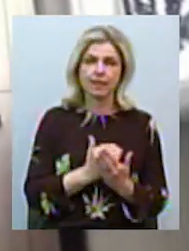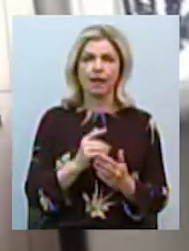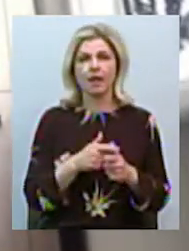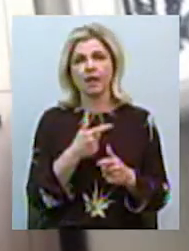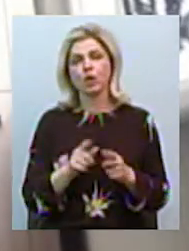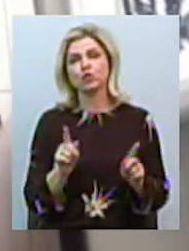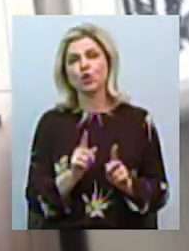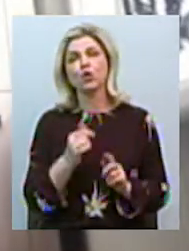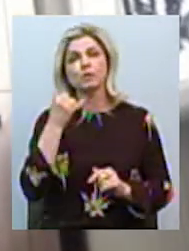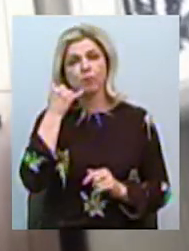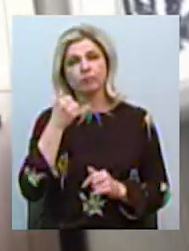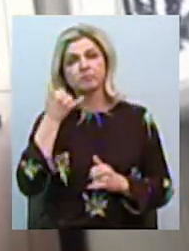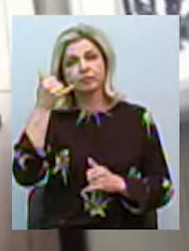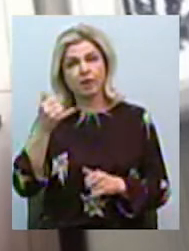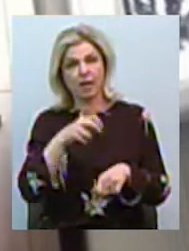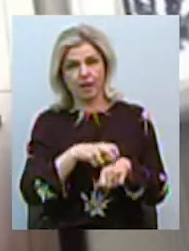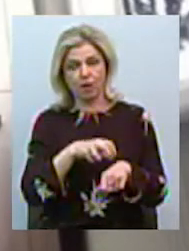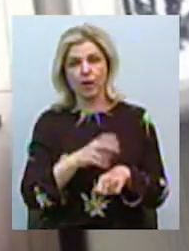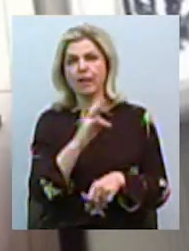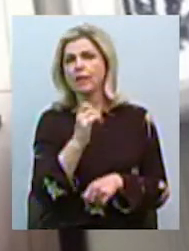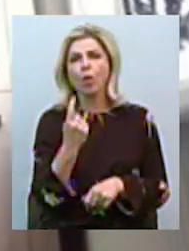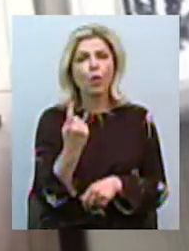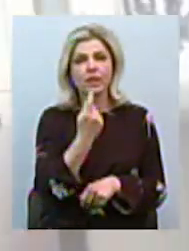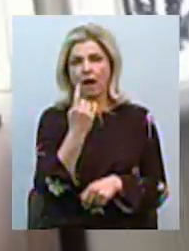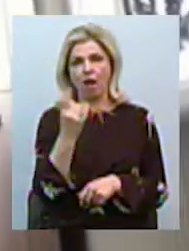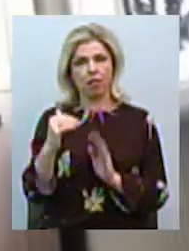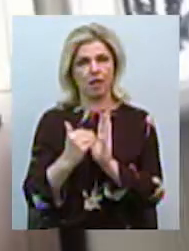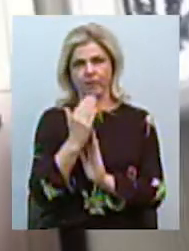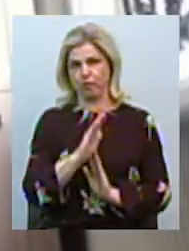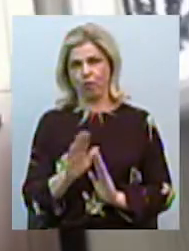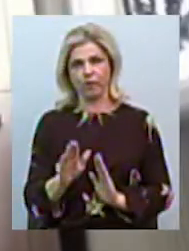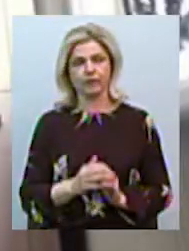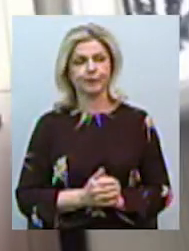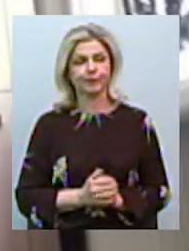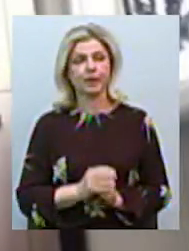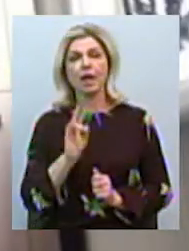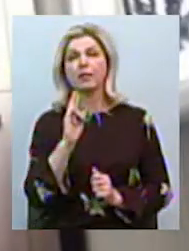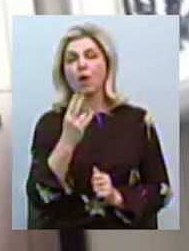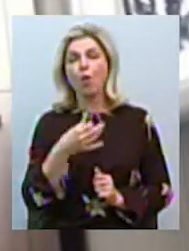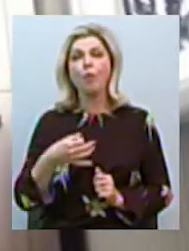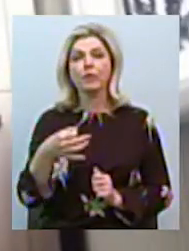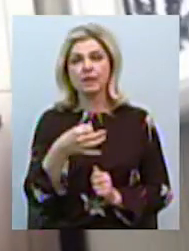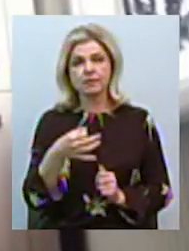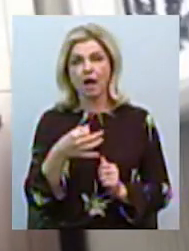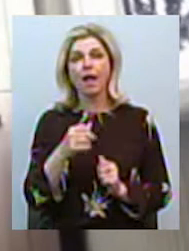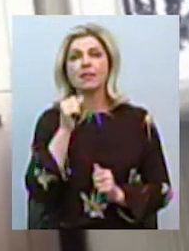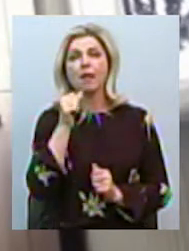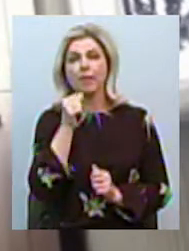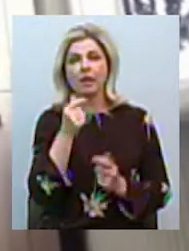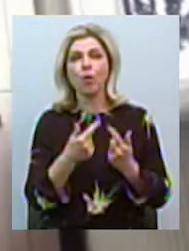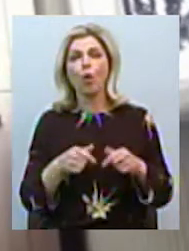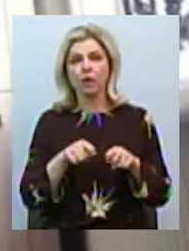спокійно дзвонимо лікарю, не єдиного разу вона не відмовила. Миколаївська обласна діабетична організація запропонувала такий